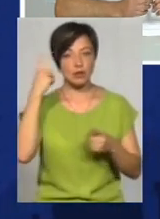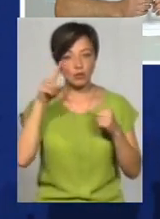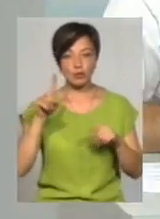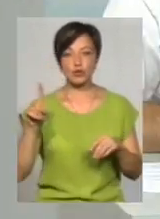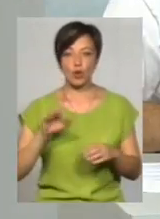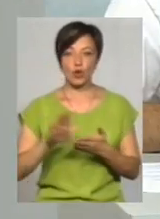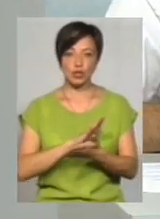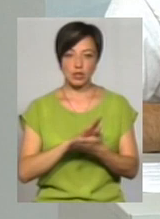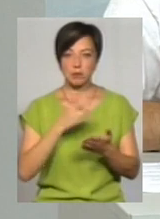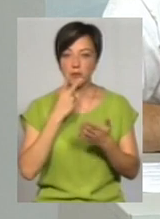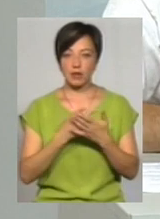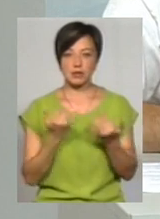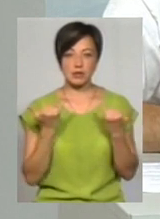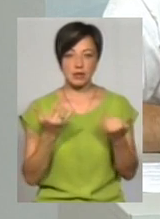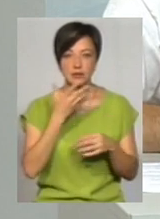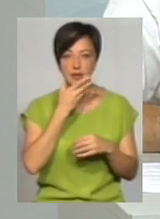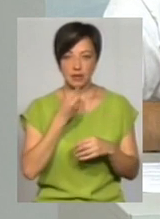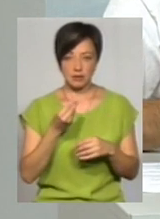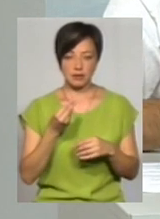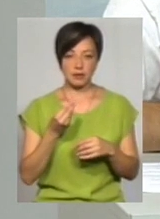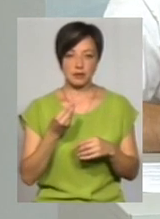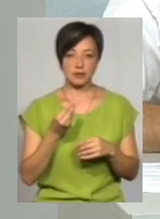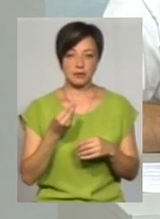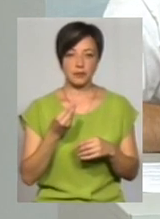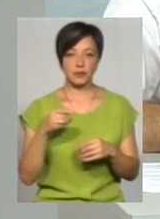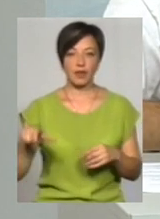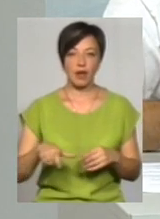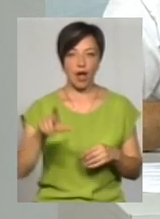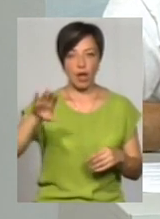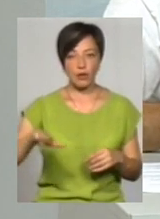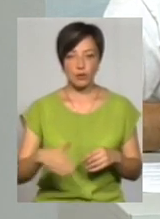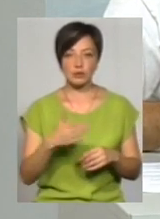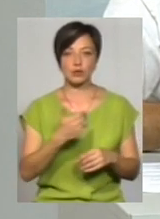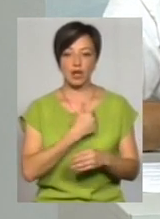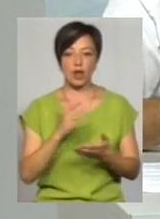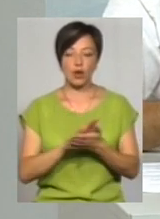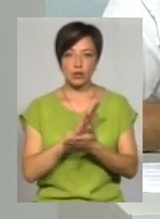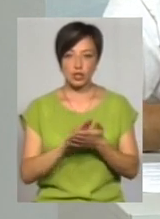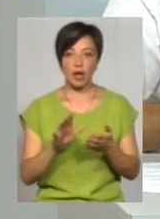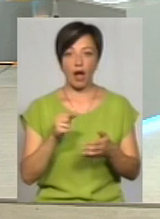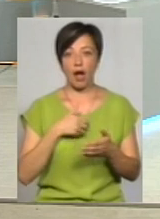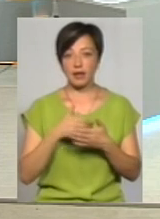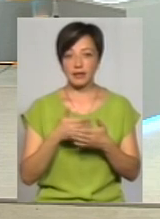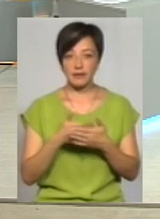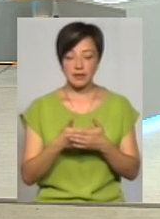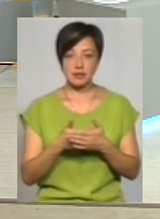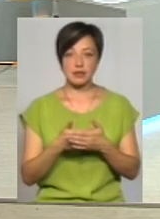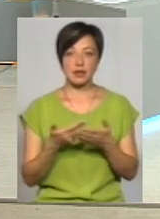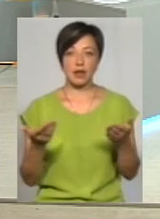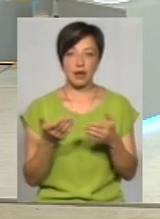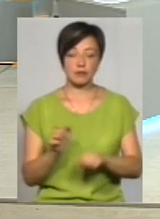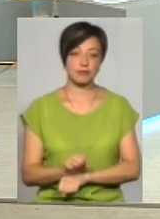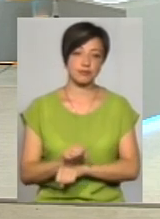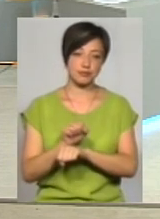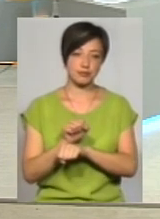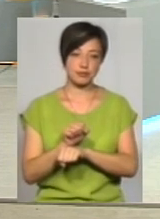що каньйон розчистить. Ви бачите, який він зараз, наш каньйон? Ми хотіли його почистити. Але громадськість, яка стала на свою